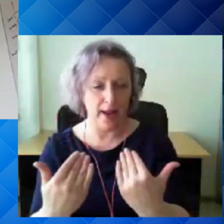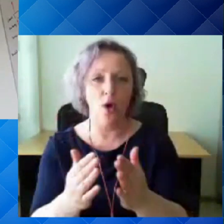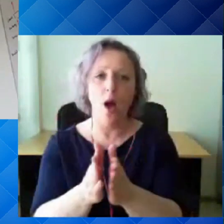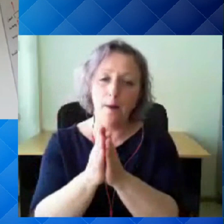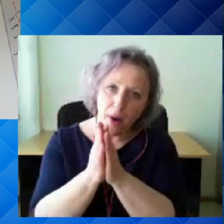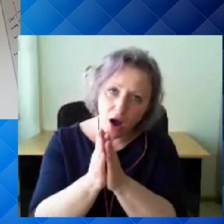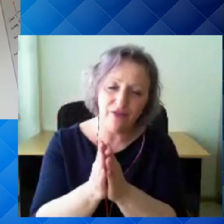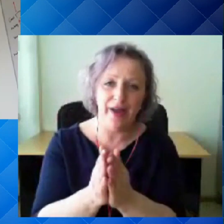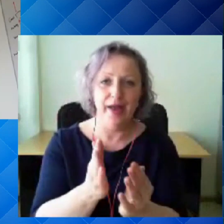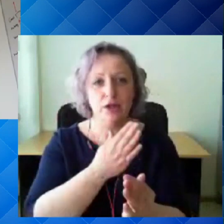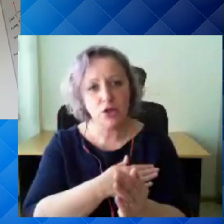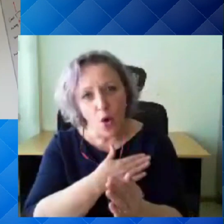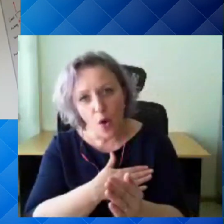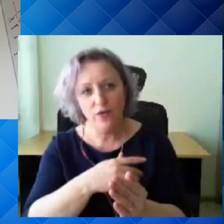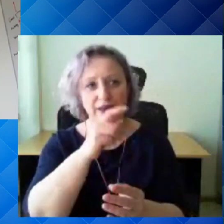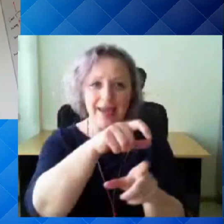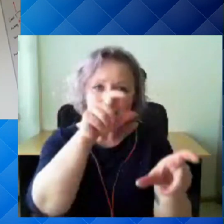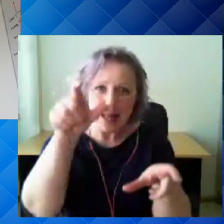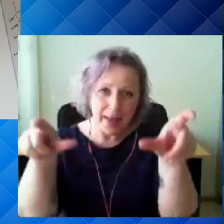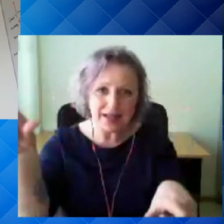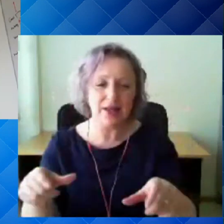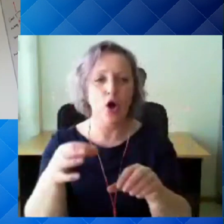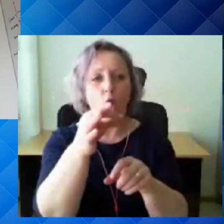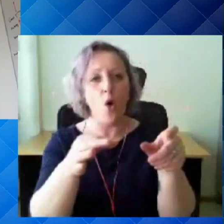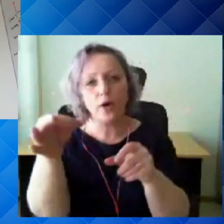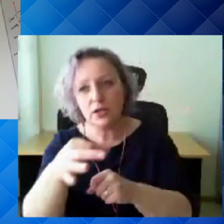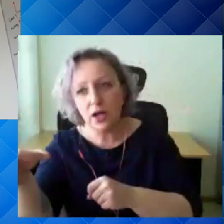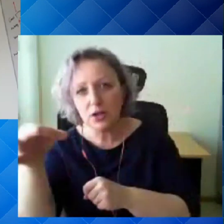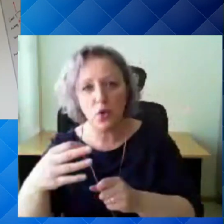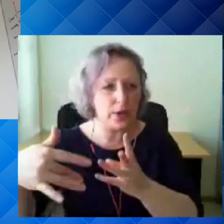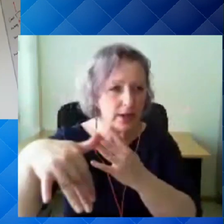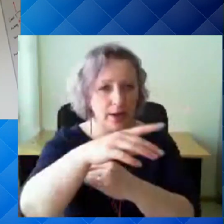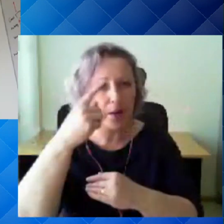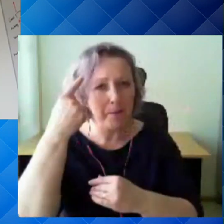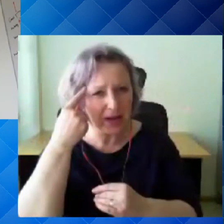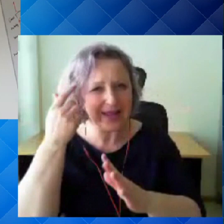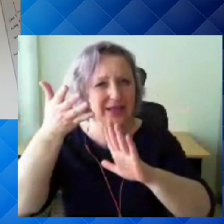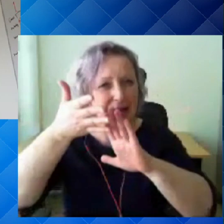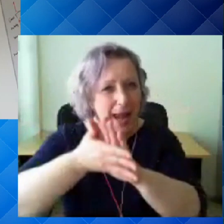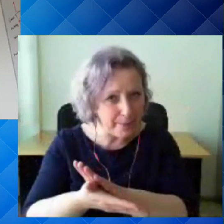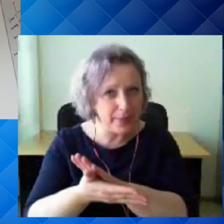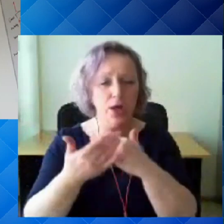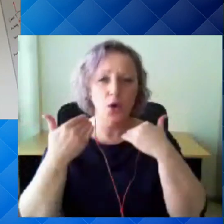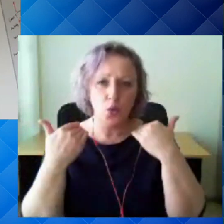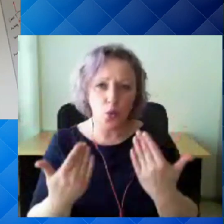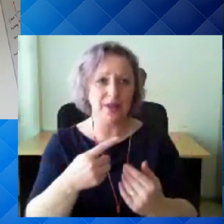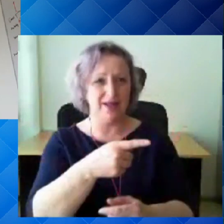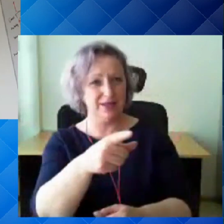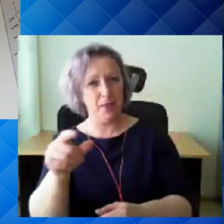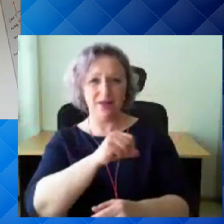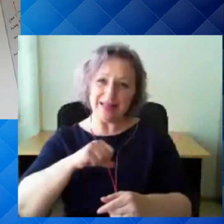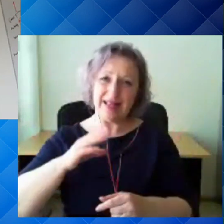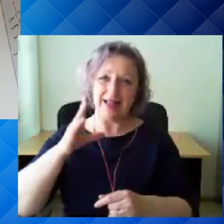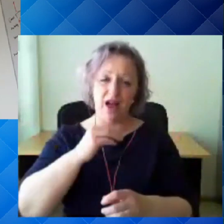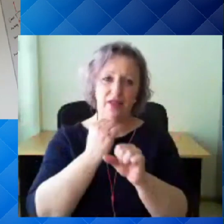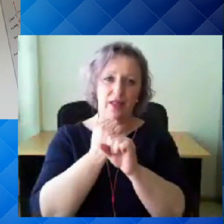soo, et inimesed ja organisatsioonid mõtleksid läbi, mida ja kuidas saaksid nemad teha